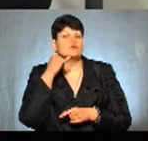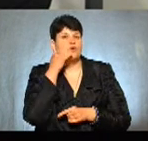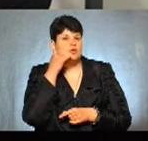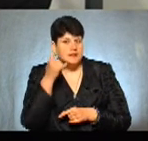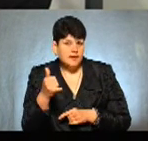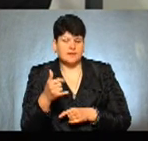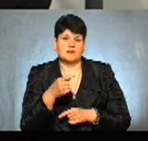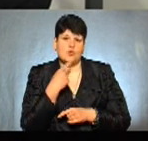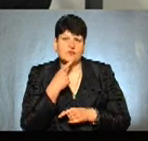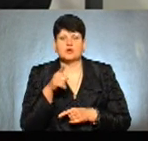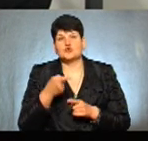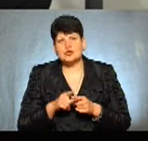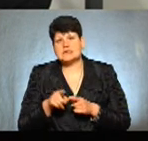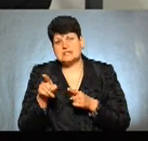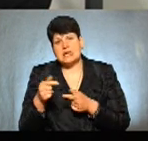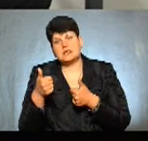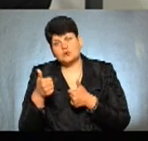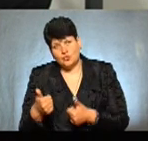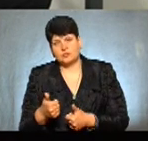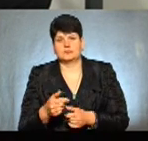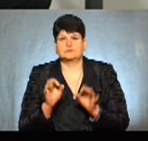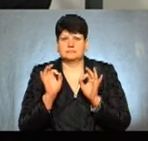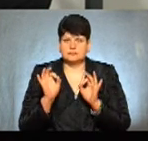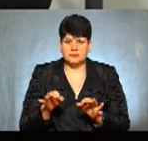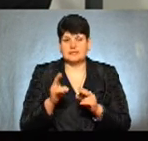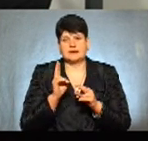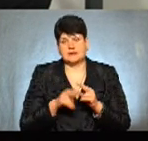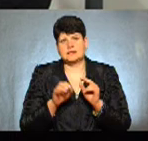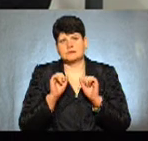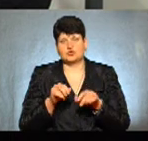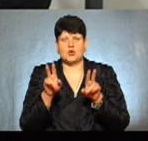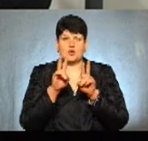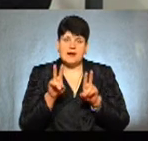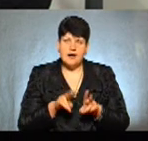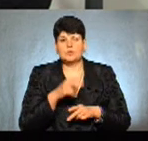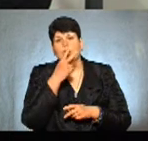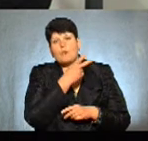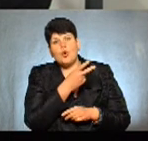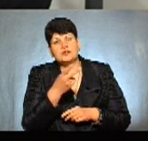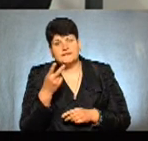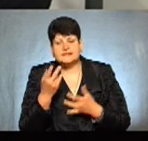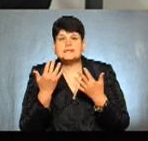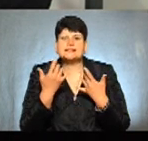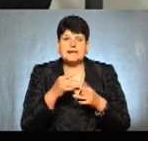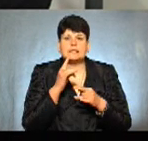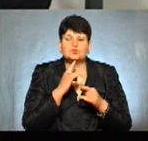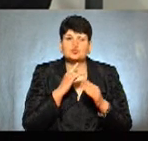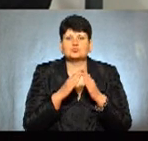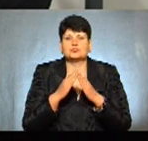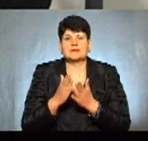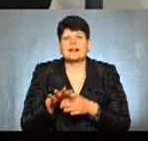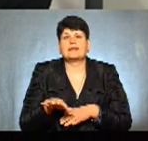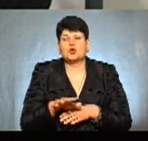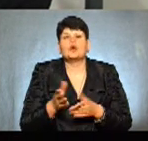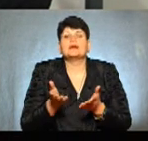це добра ініціатива, що на кінець-то можна буде хоча б розглянути, подивитися, скільки тимчасових споруд на території, де